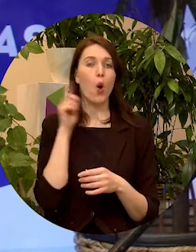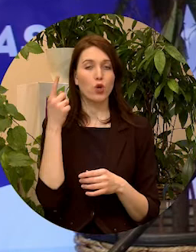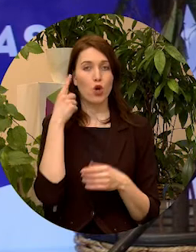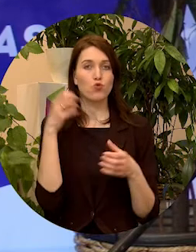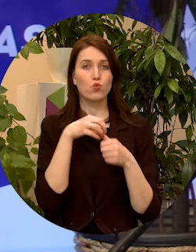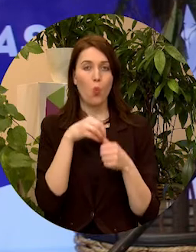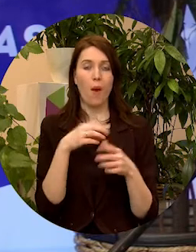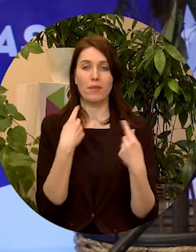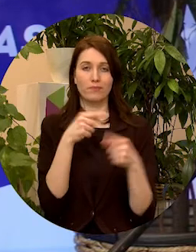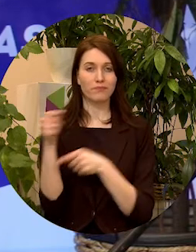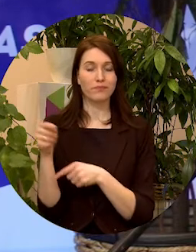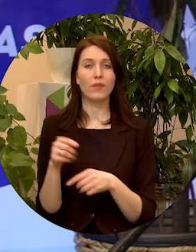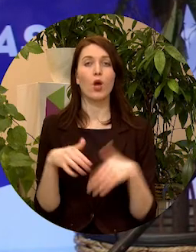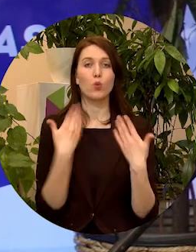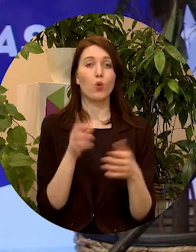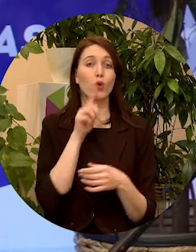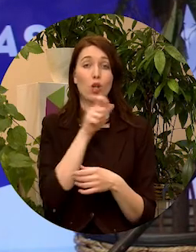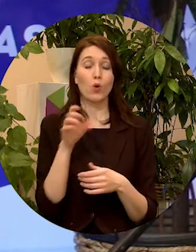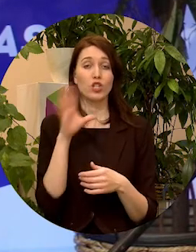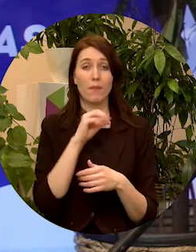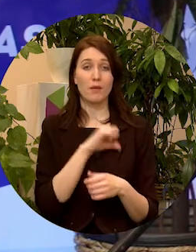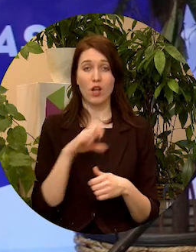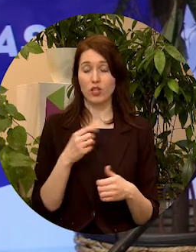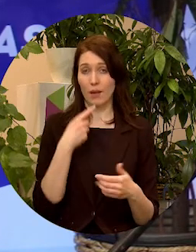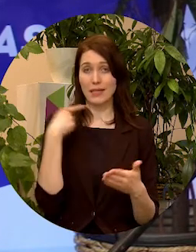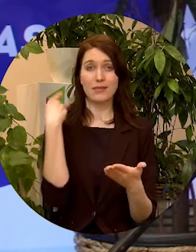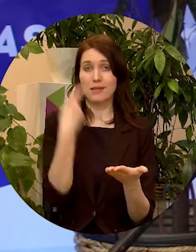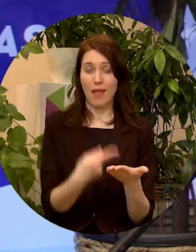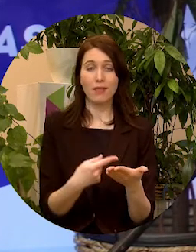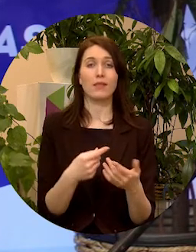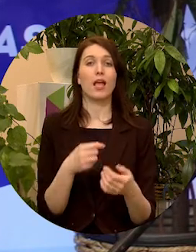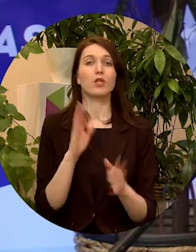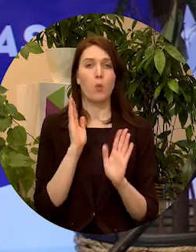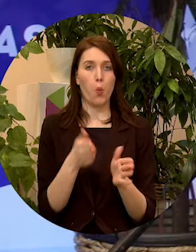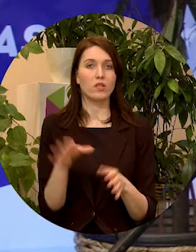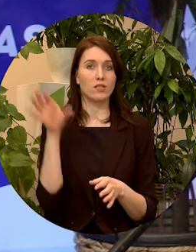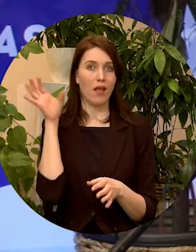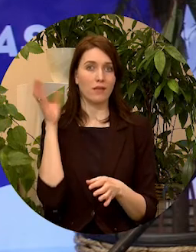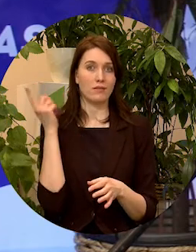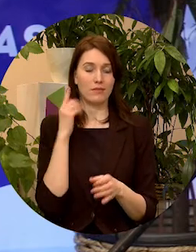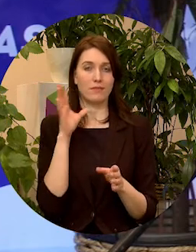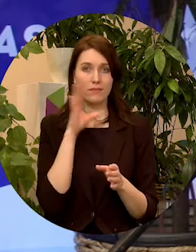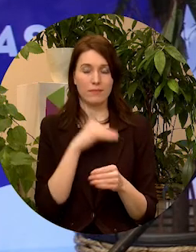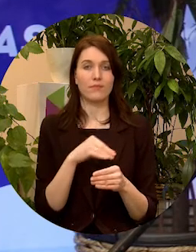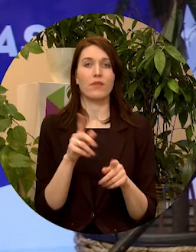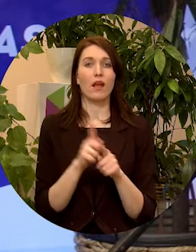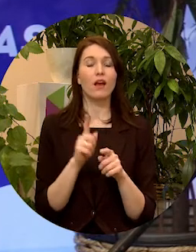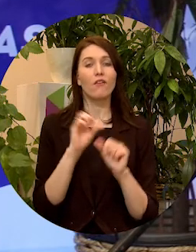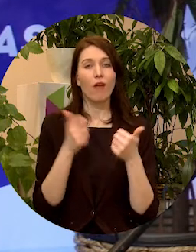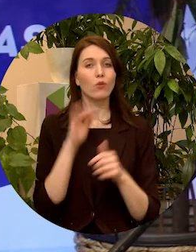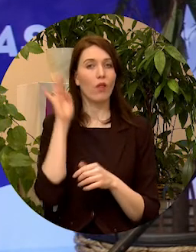un citas. Tātad dodot jauniešiem iespēju izteikties, būt sadzirdētiem un veidojot